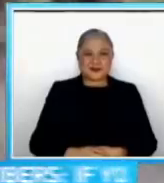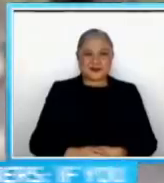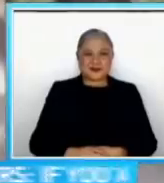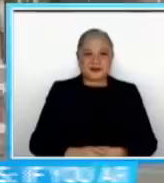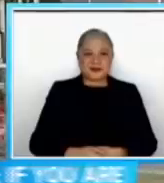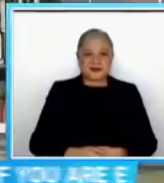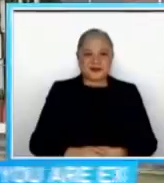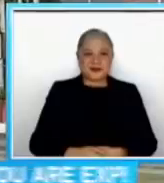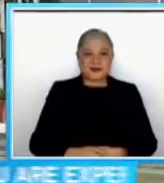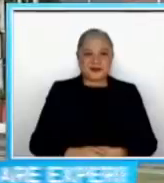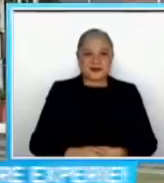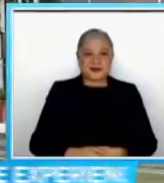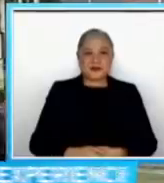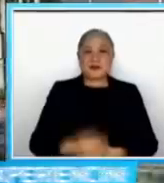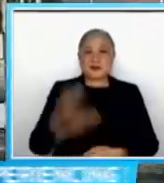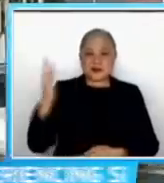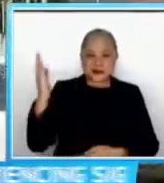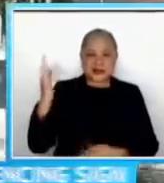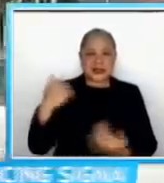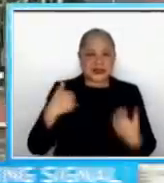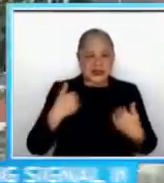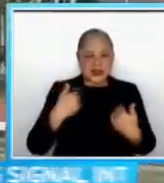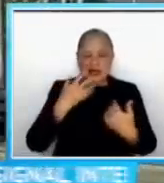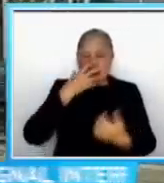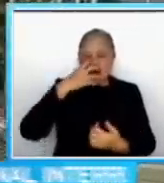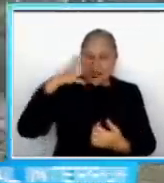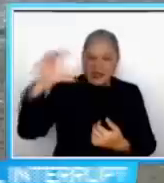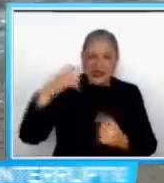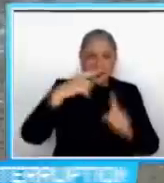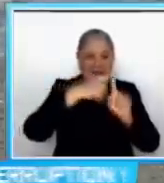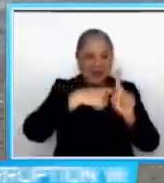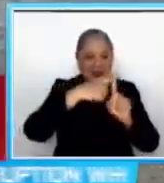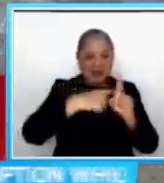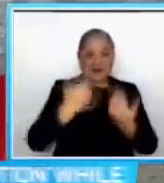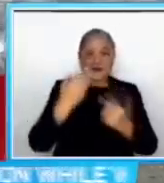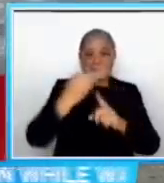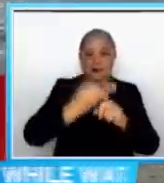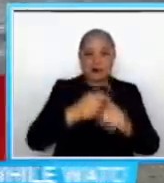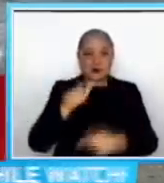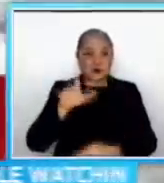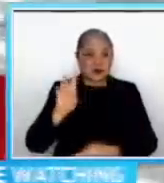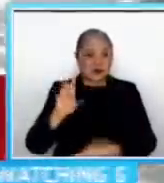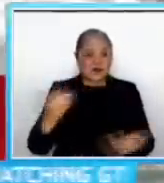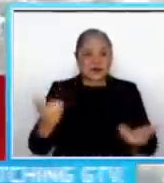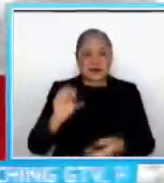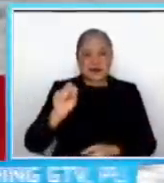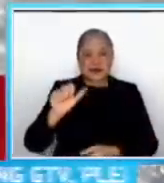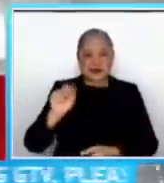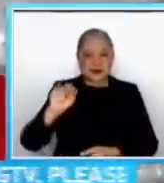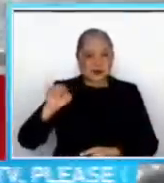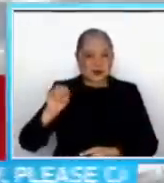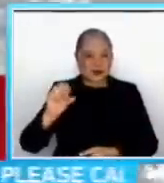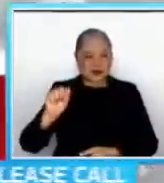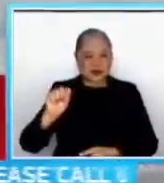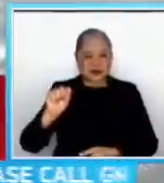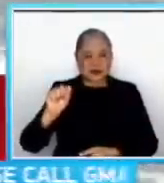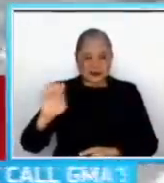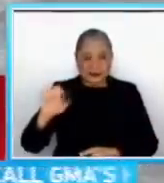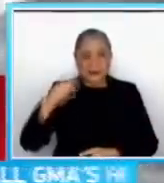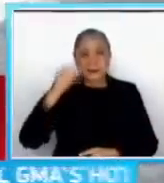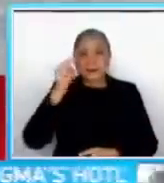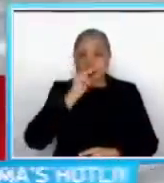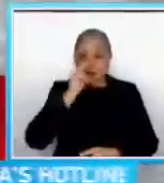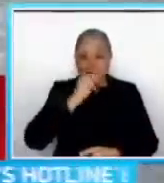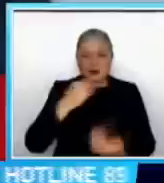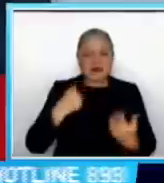Naitala ang pinakamainit na temperatura nitong February 27 sa San Jose Occidental, Mindoro Na pumalo sa 36.7